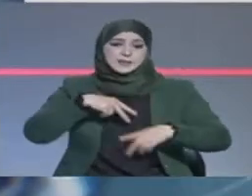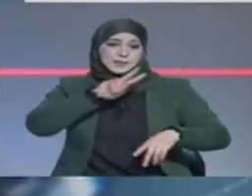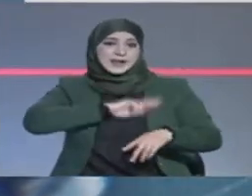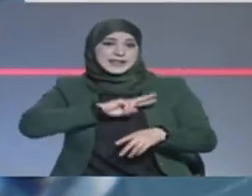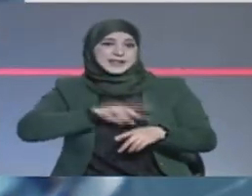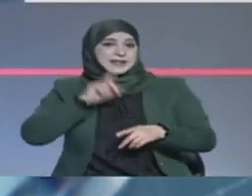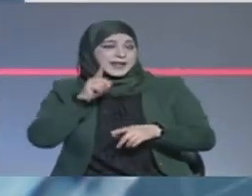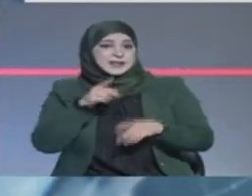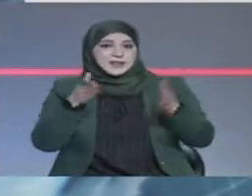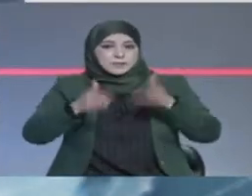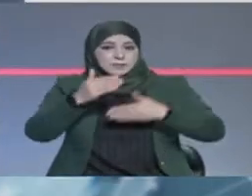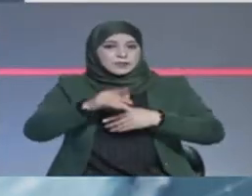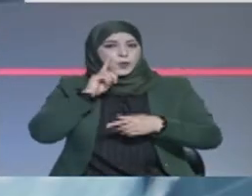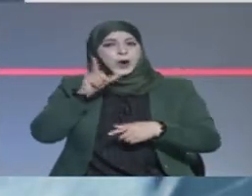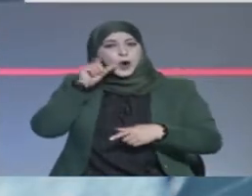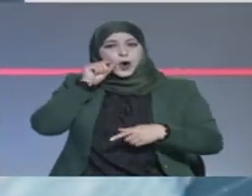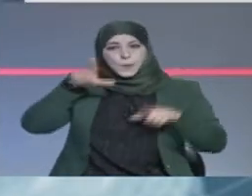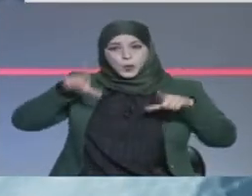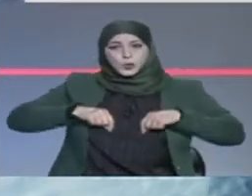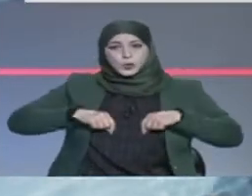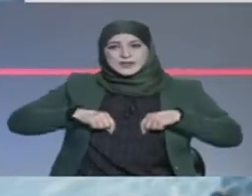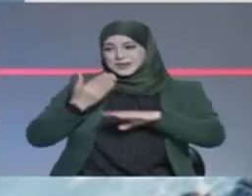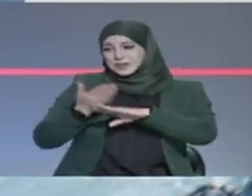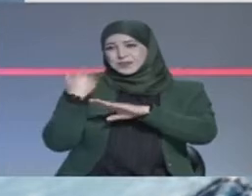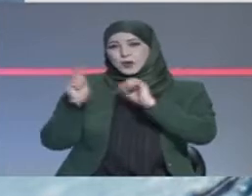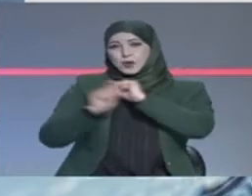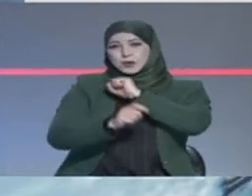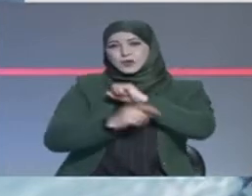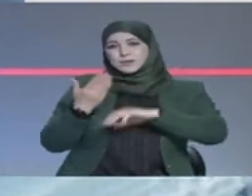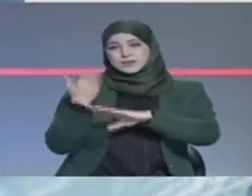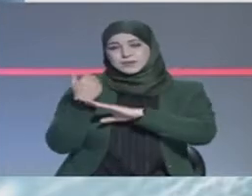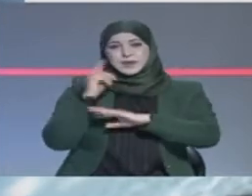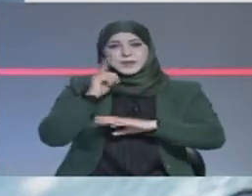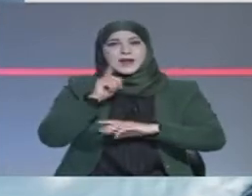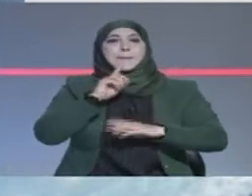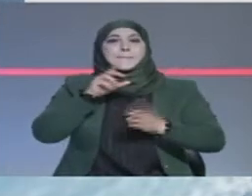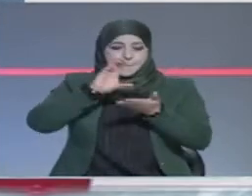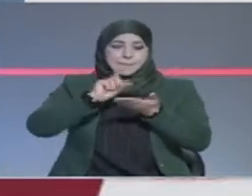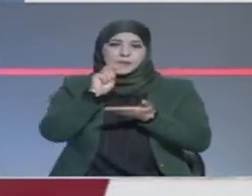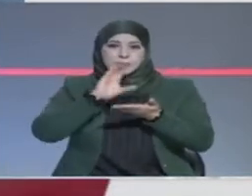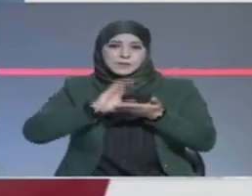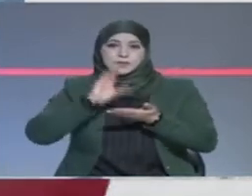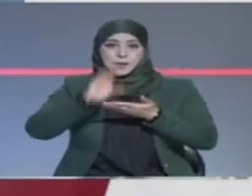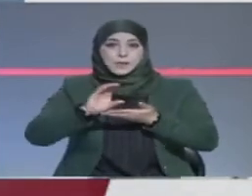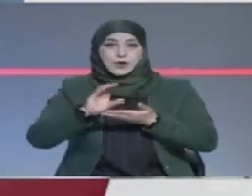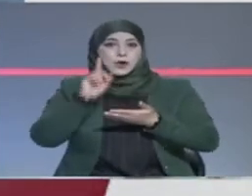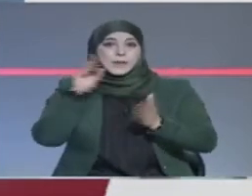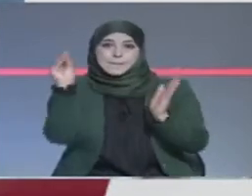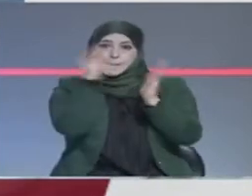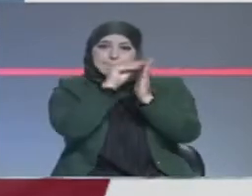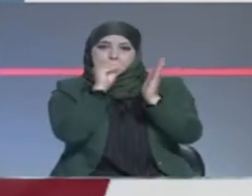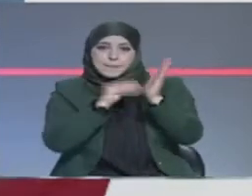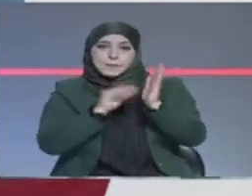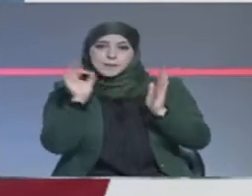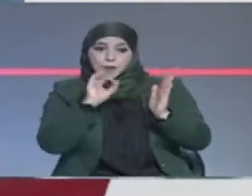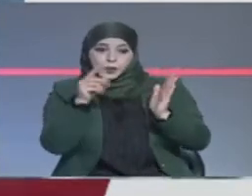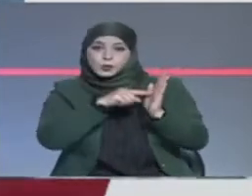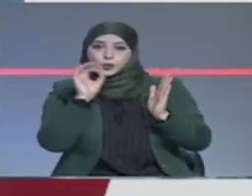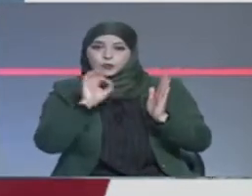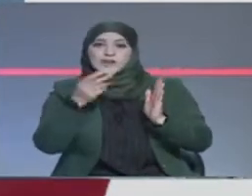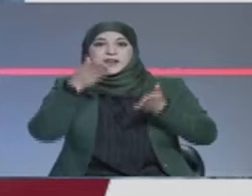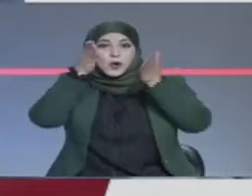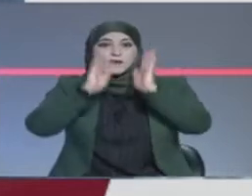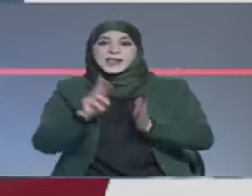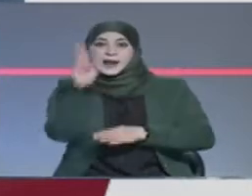وفاد الوزير محمد ترابلسي منتصف الأسبوع الماضي أن المنح التي يتم إقرارها دون صدورها في الرايد الرسمي لا يمكن بأي شكل من